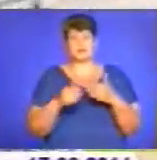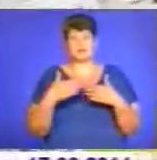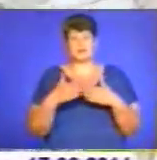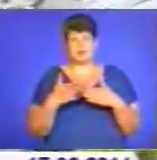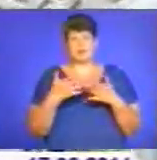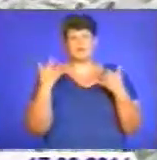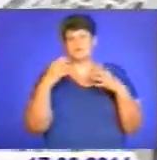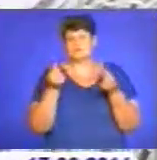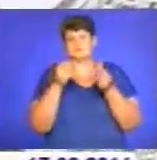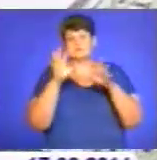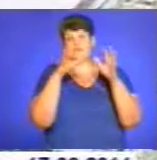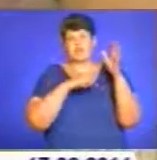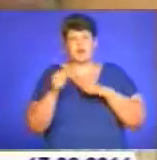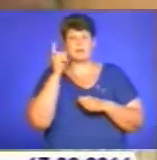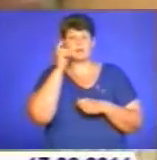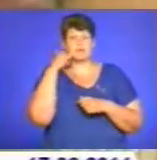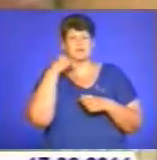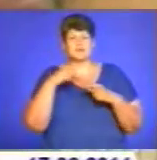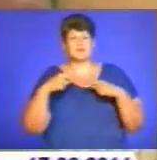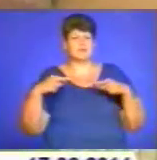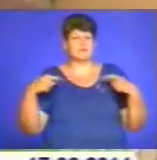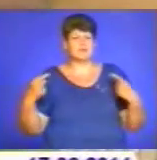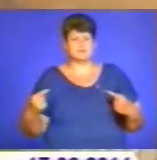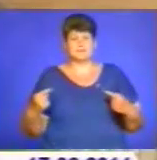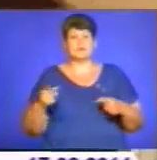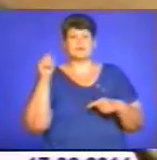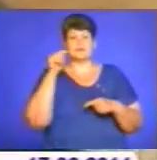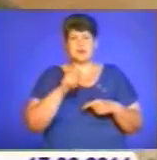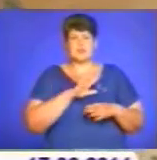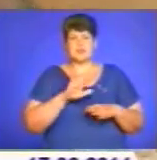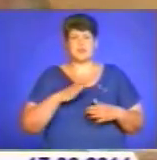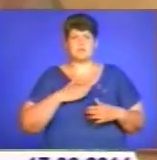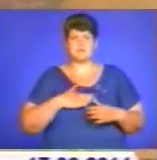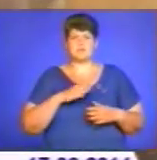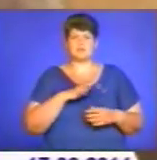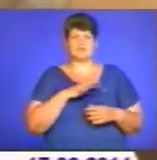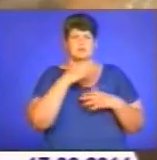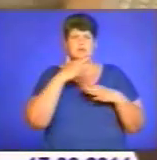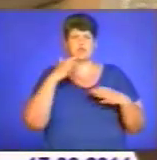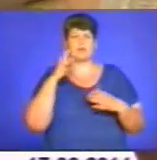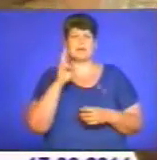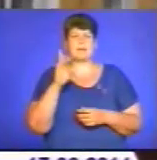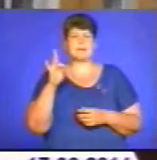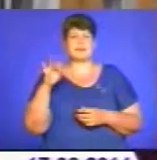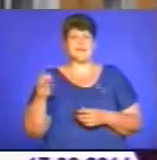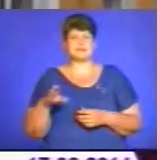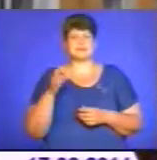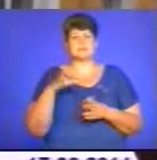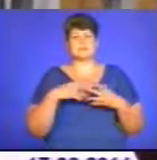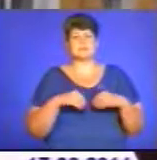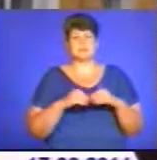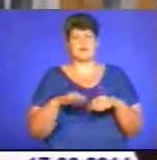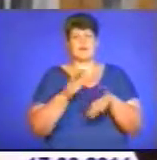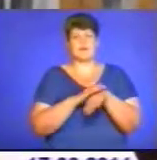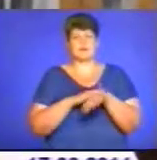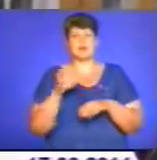і позбулися грошей, мобільних телефонів та інших цінних речей. Така неприємність підкала не одну крименецьку сім'ю. Про факти крадіжок потерпілі